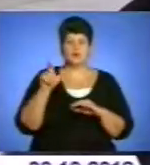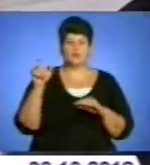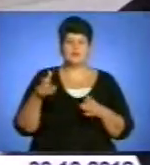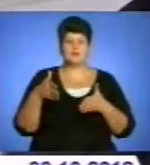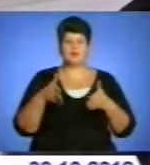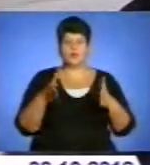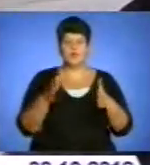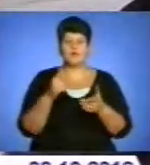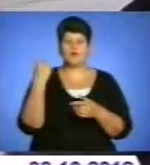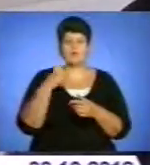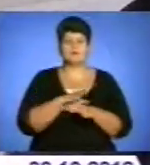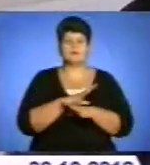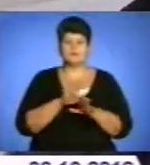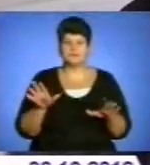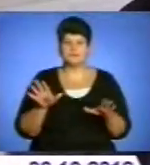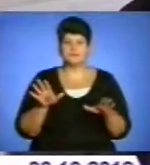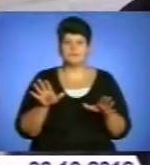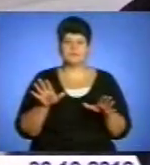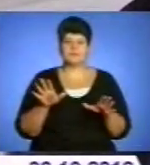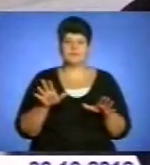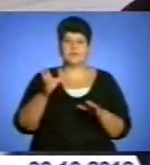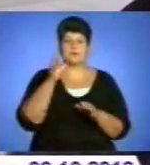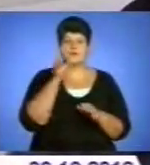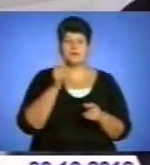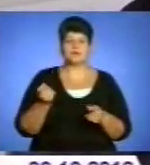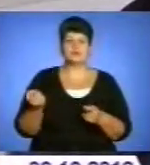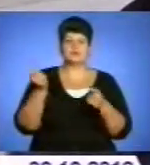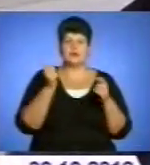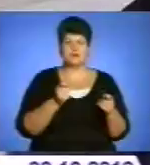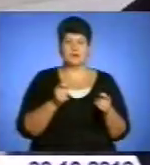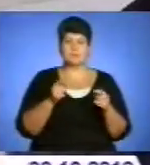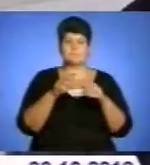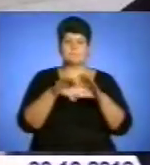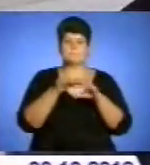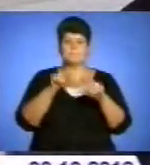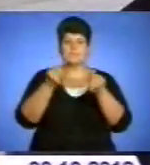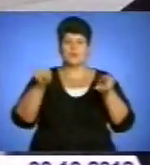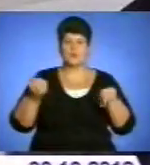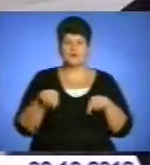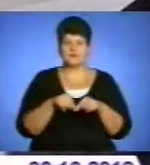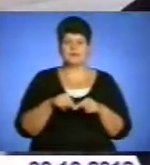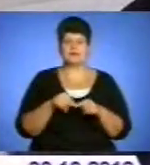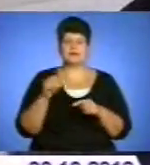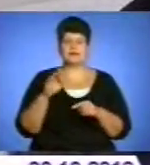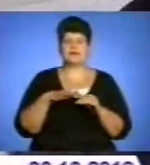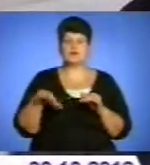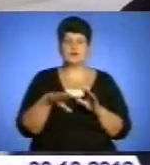дорогах області зфіксовано не було. Ну і під час доставки бюлетнів на територіальні виборчі дільниці з